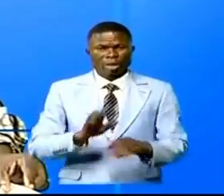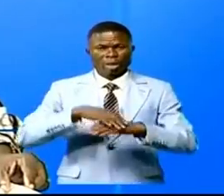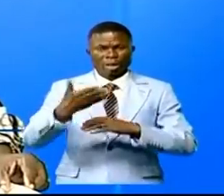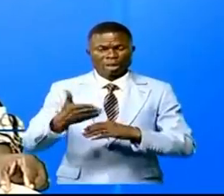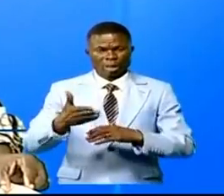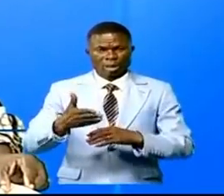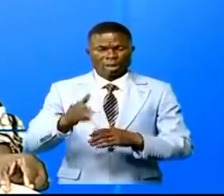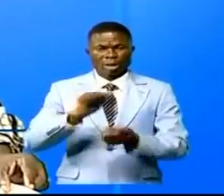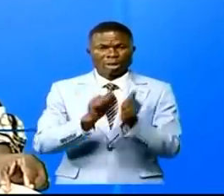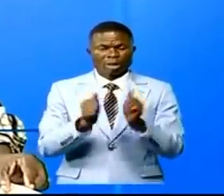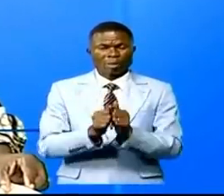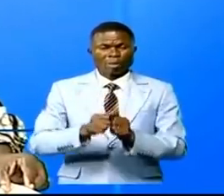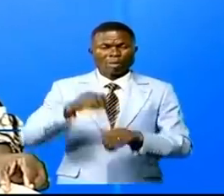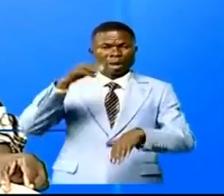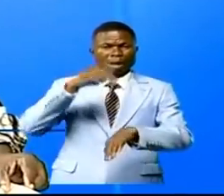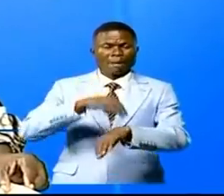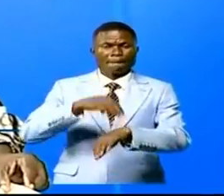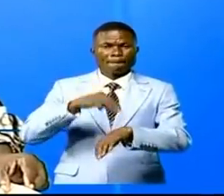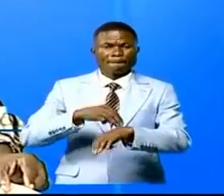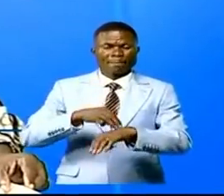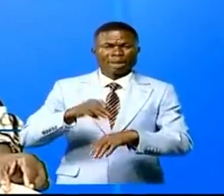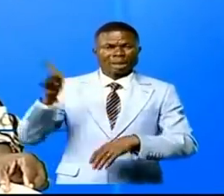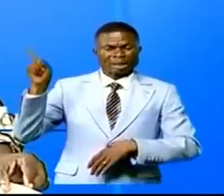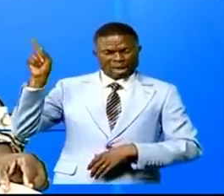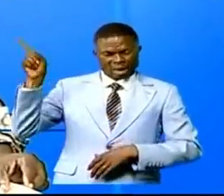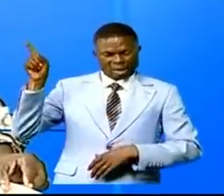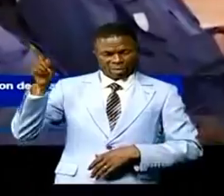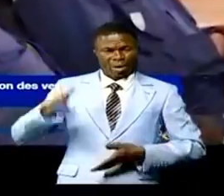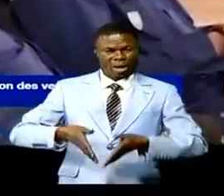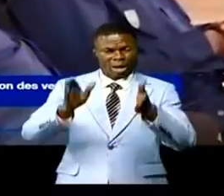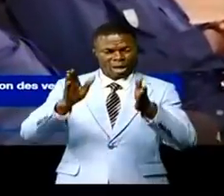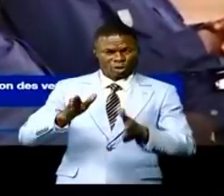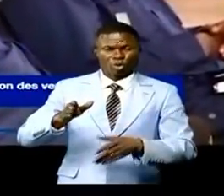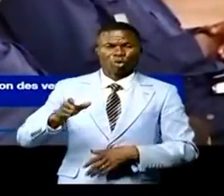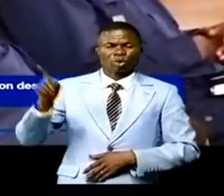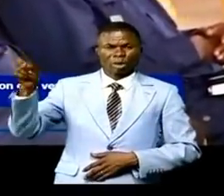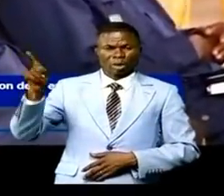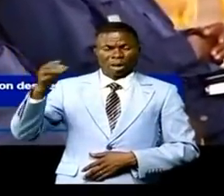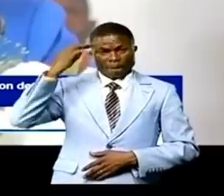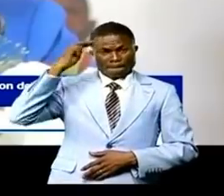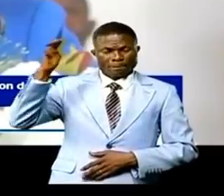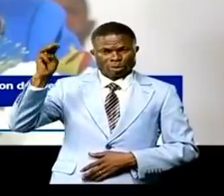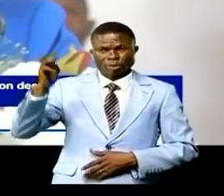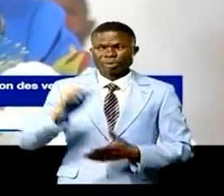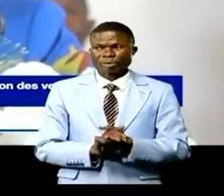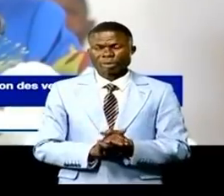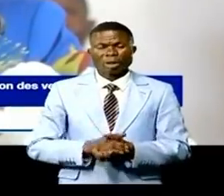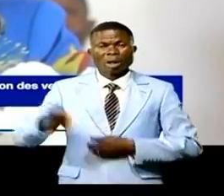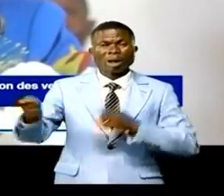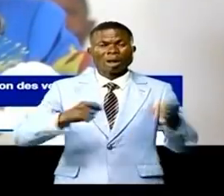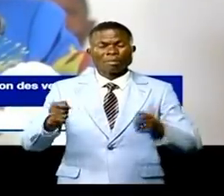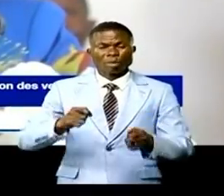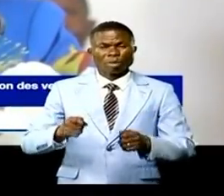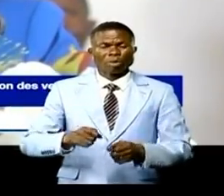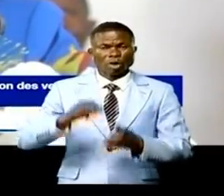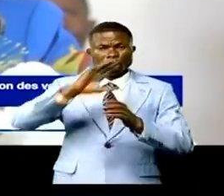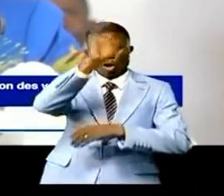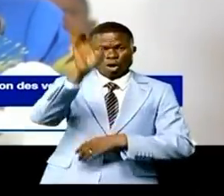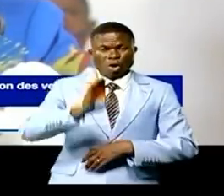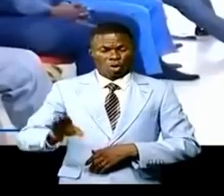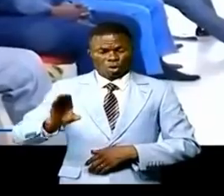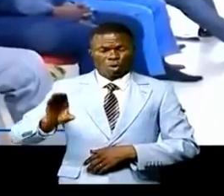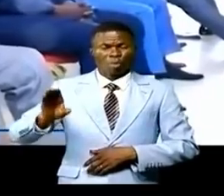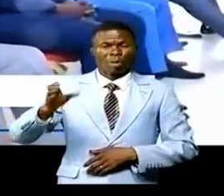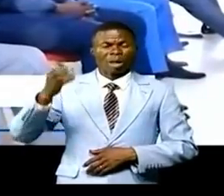drame de Matadikibala. Willy Attenakov a signé ce reportage. Le drame de Matadikibala dans la commune de Mongafoula qui doit interpeller tout le